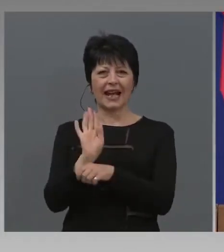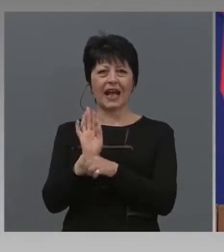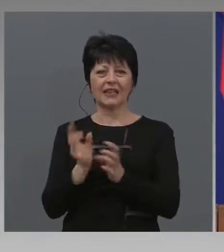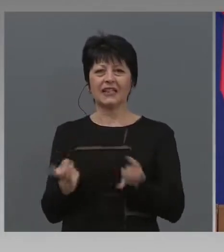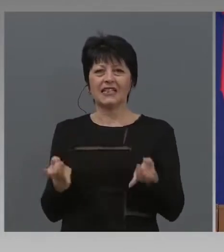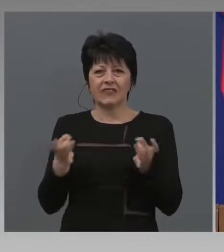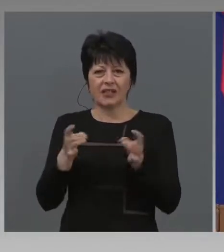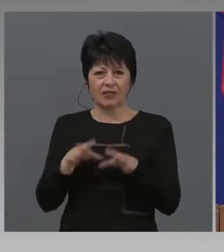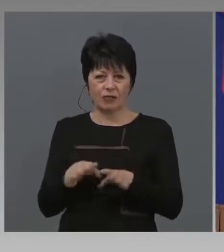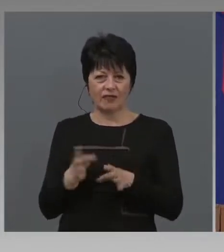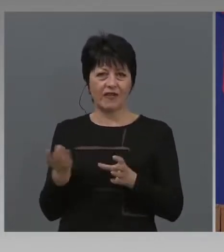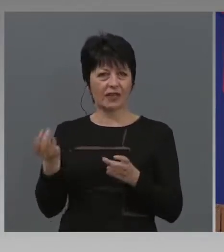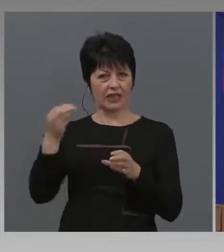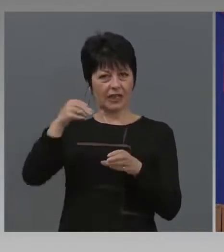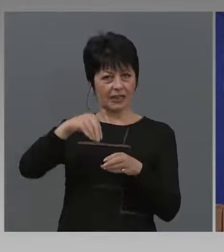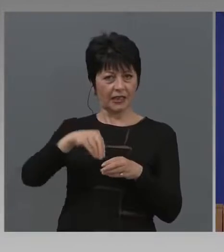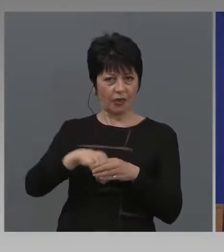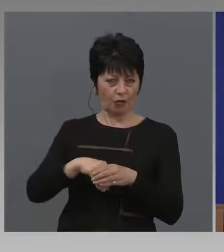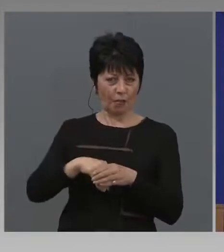се добява и